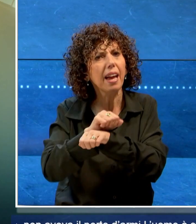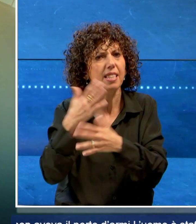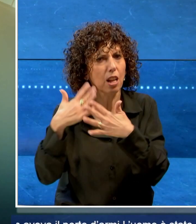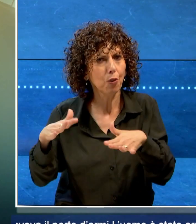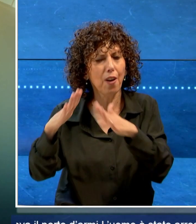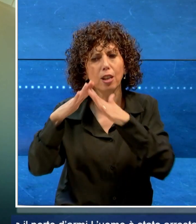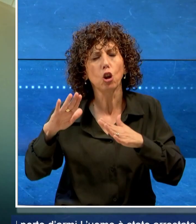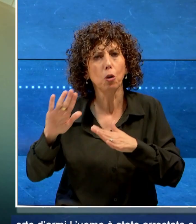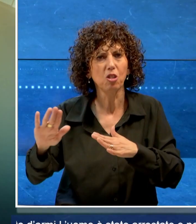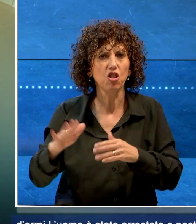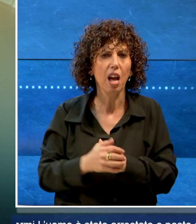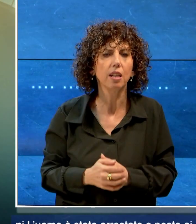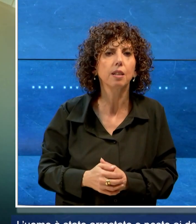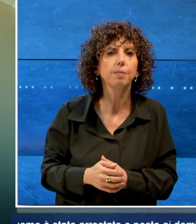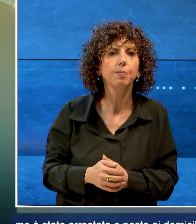domiciliari.